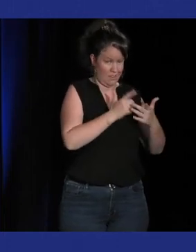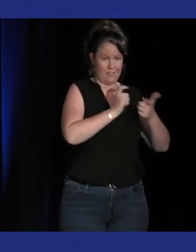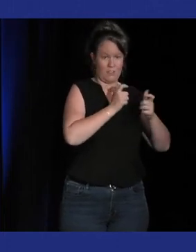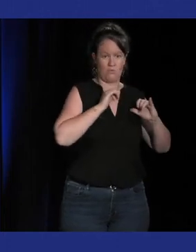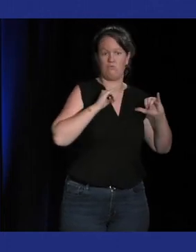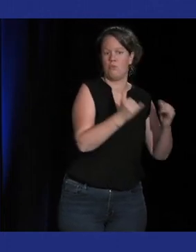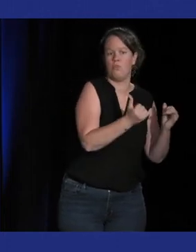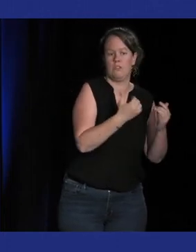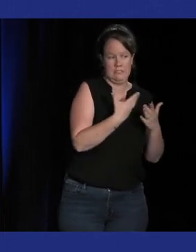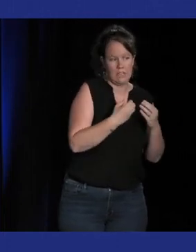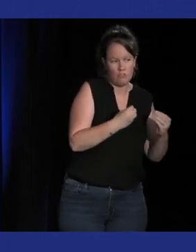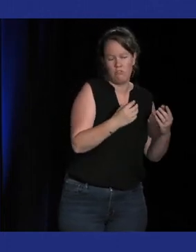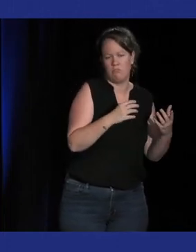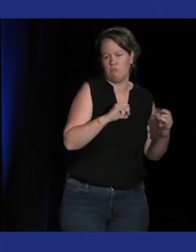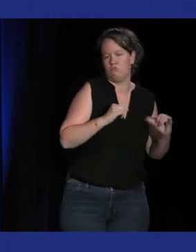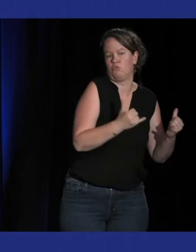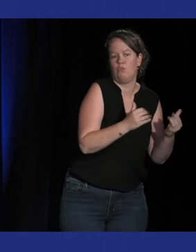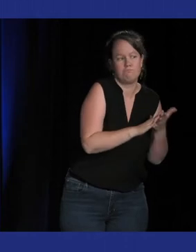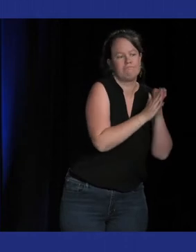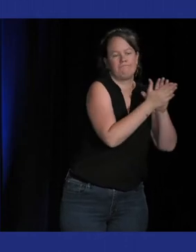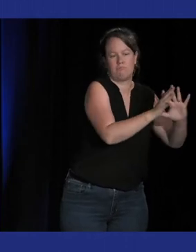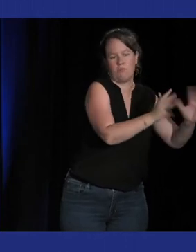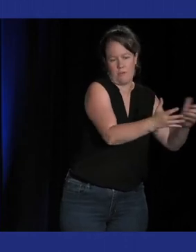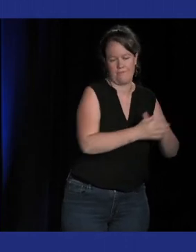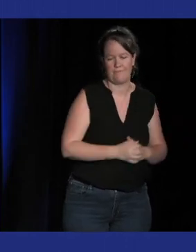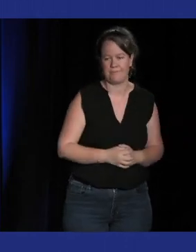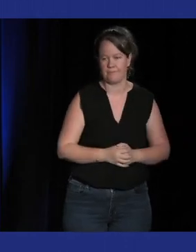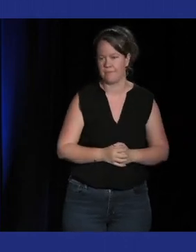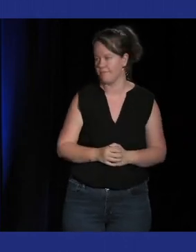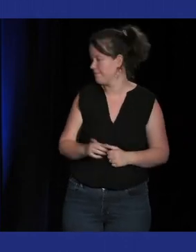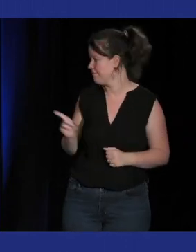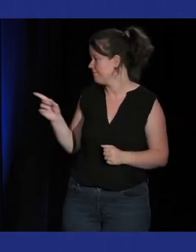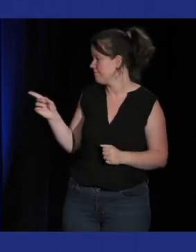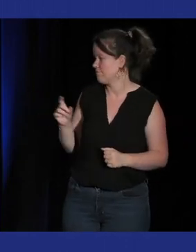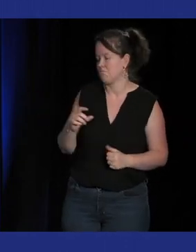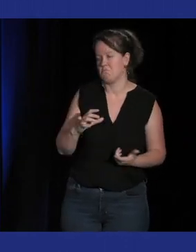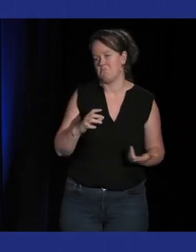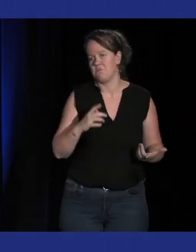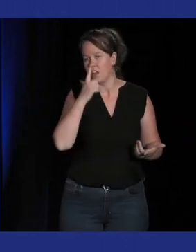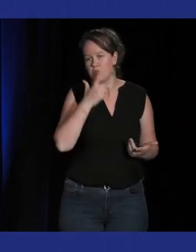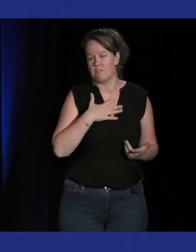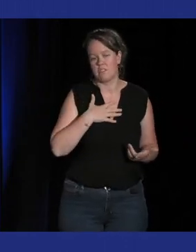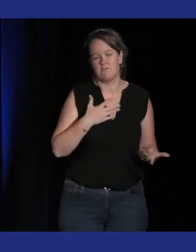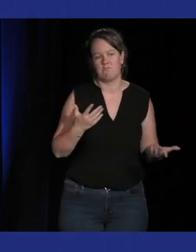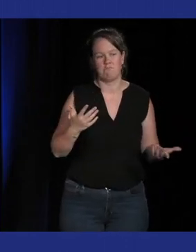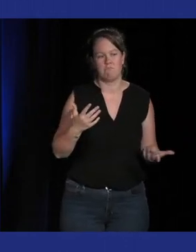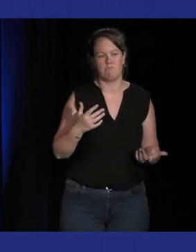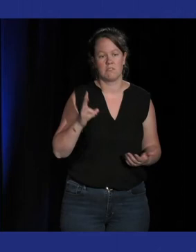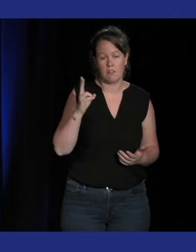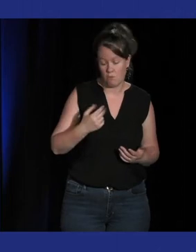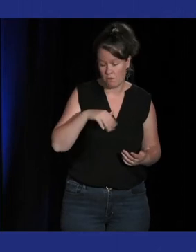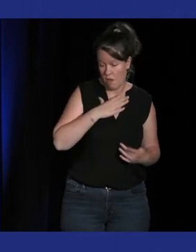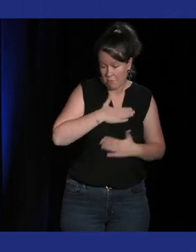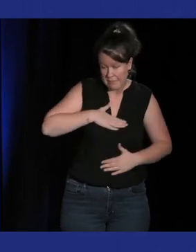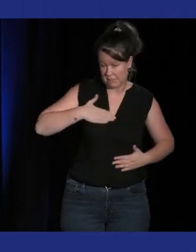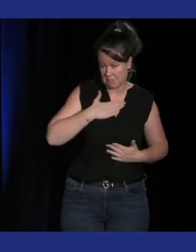aussi peut-être juste le côté purement ludique parce qu'encore une fois ce qu disait tout à l'heure c'est que c'est hyper instinctif de reproduire